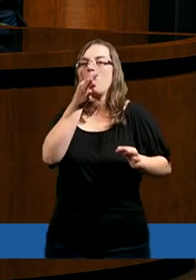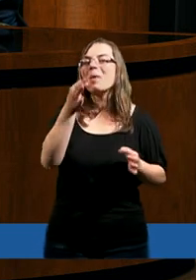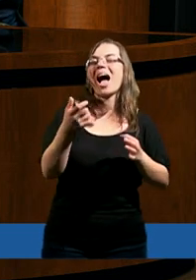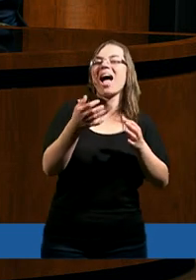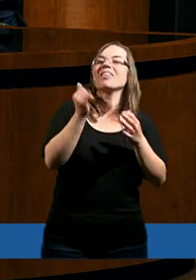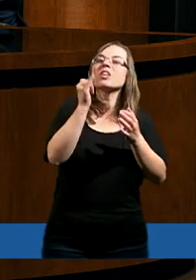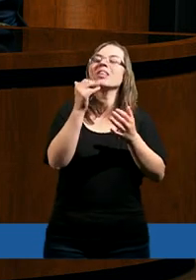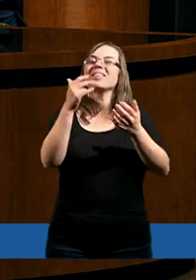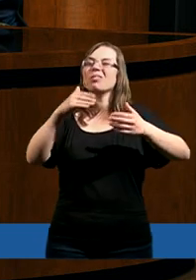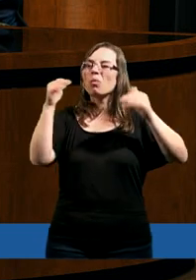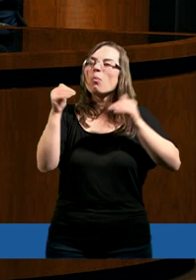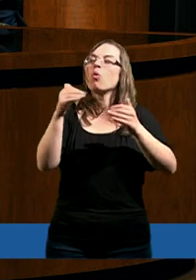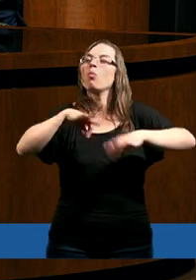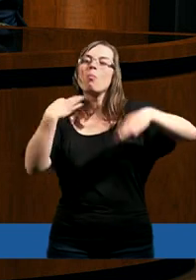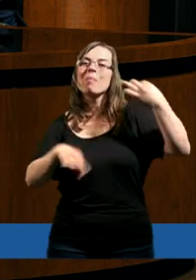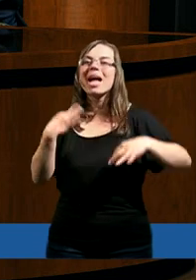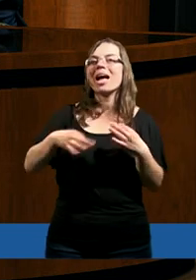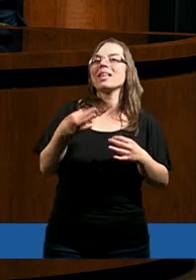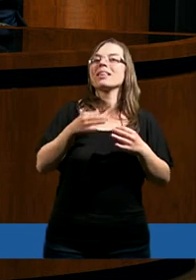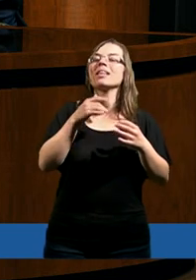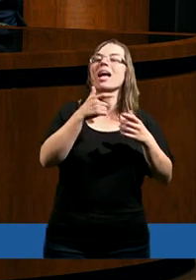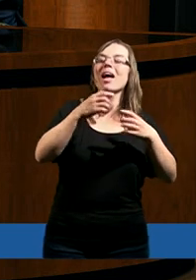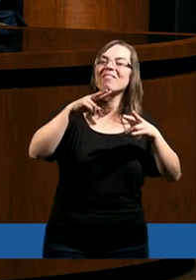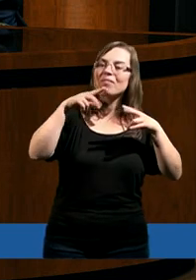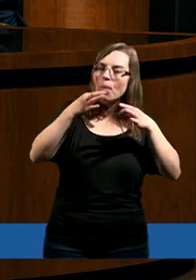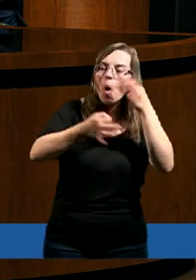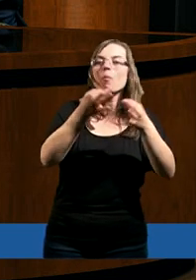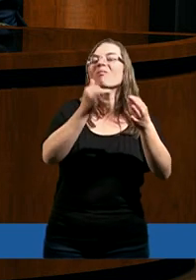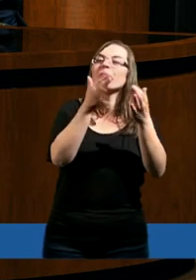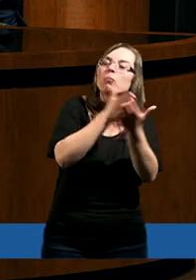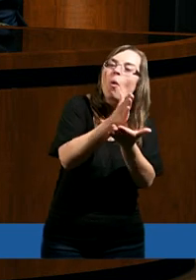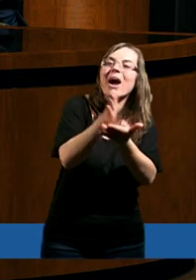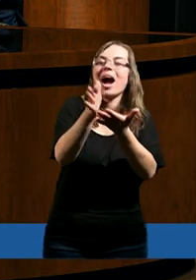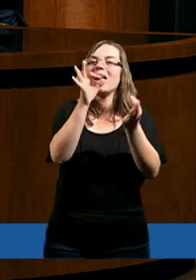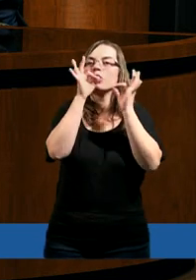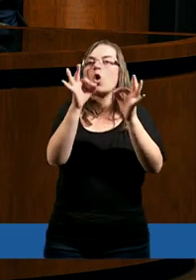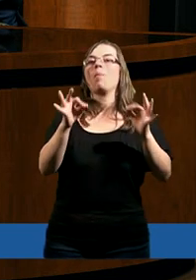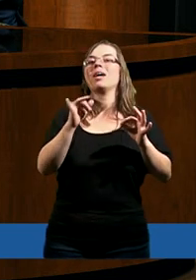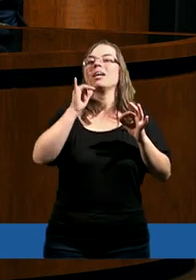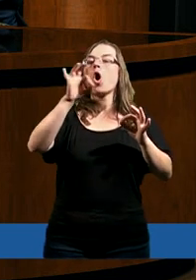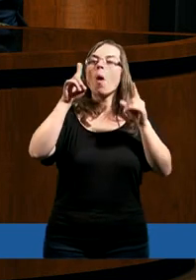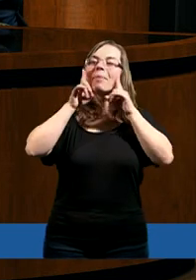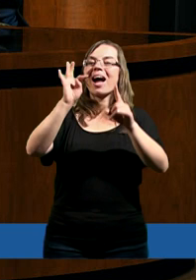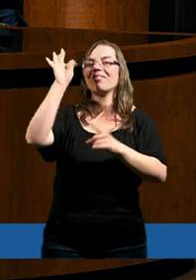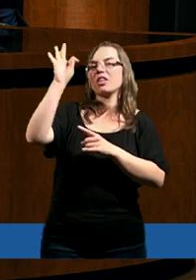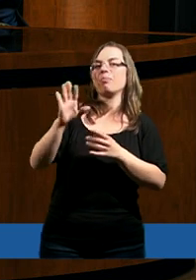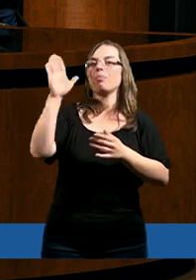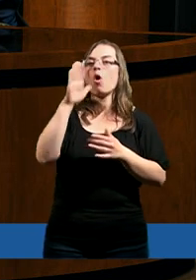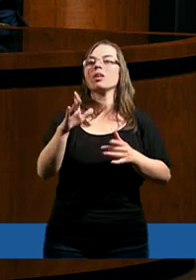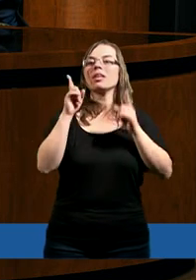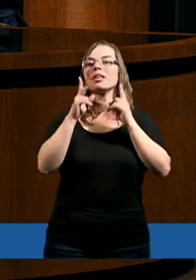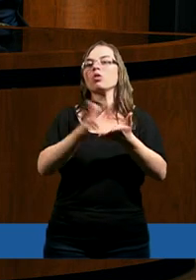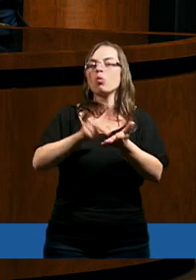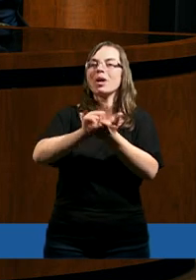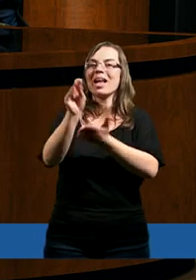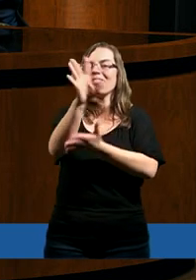wyraźny, zdecydowany wypowiadali się o prawdzie, która